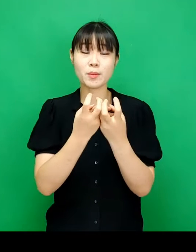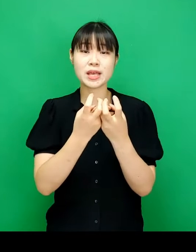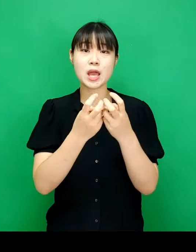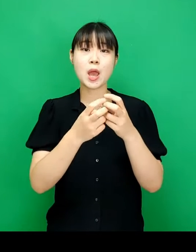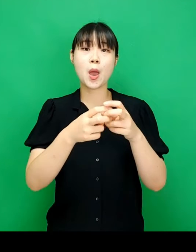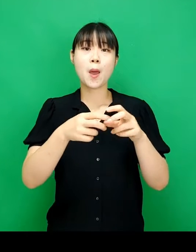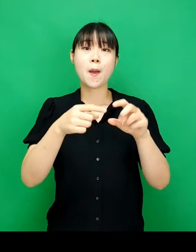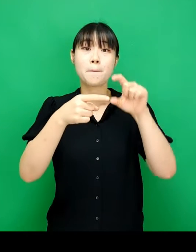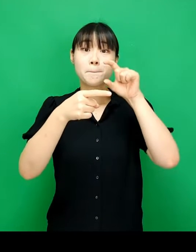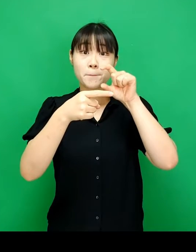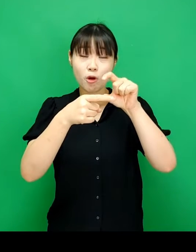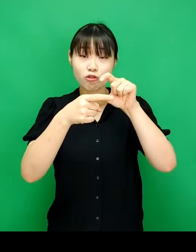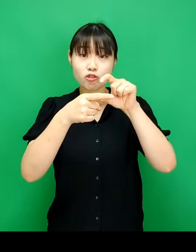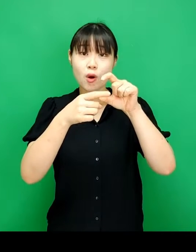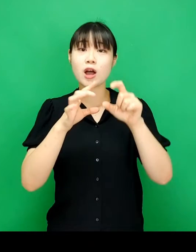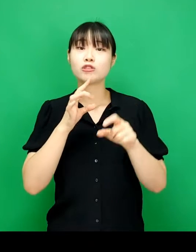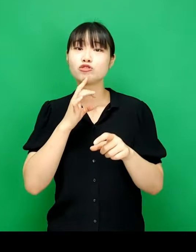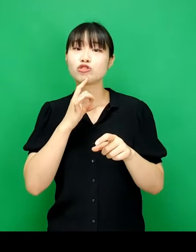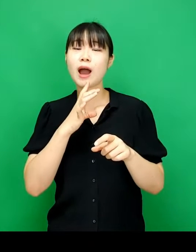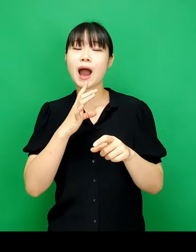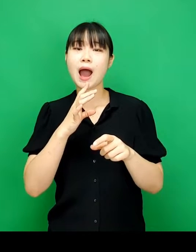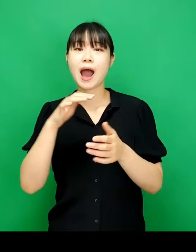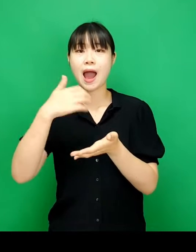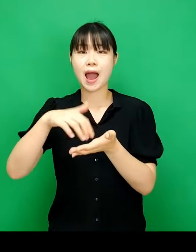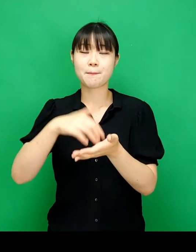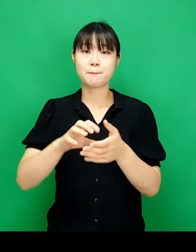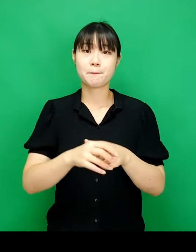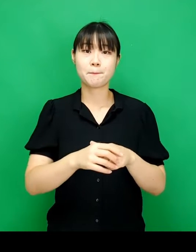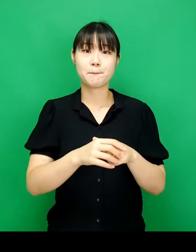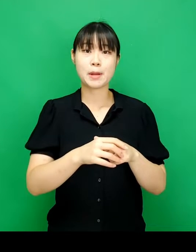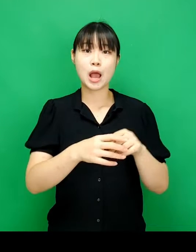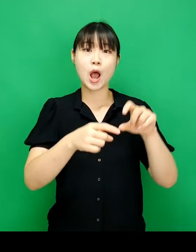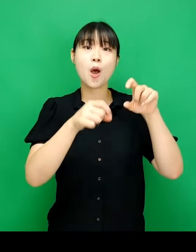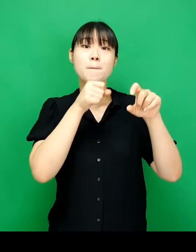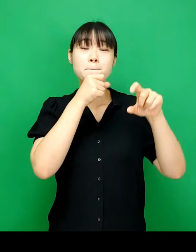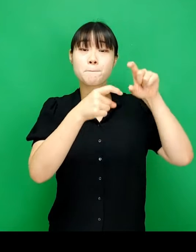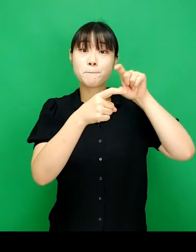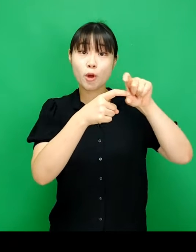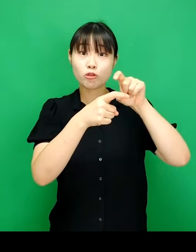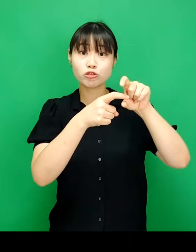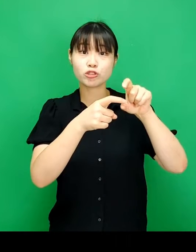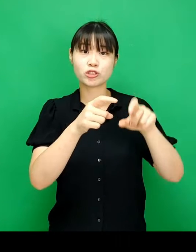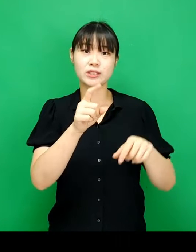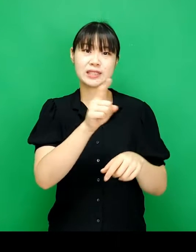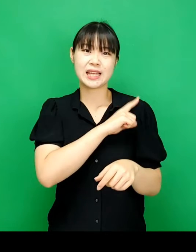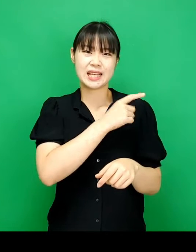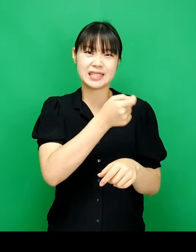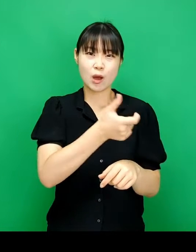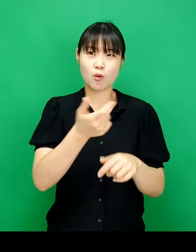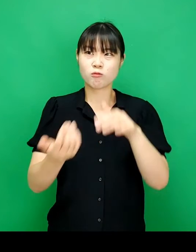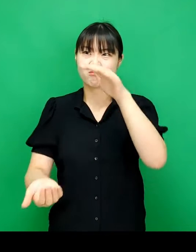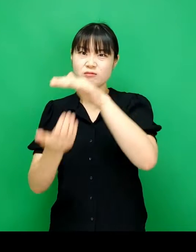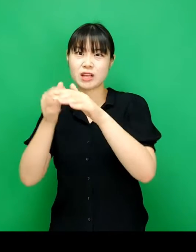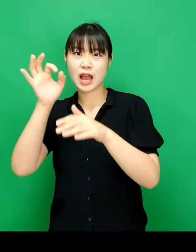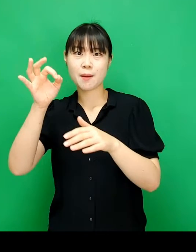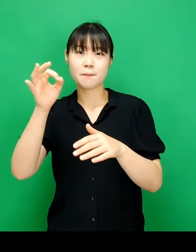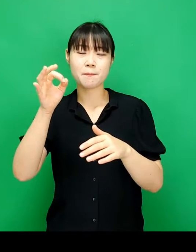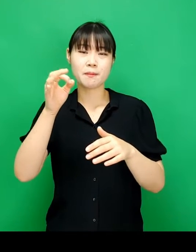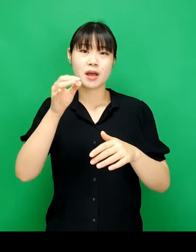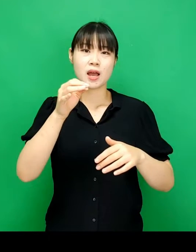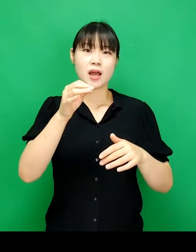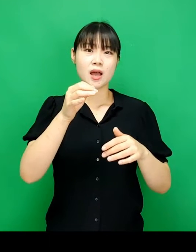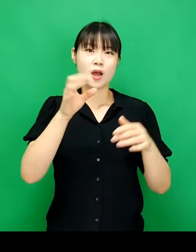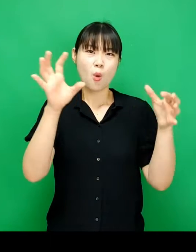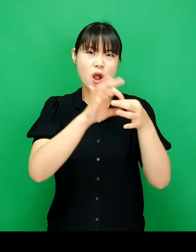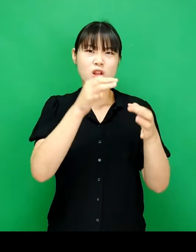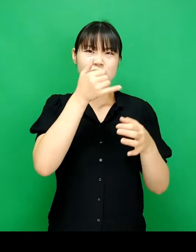쓰이는 방법이 평균과 중앙값입니다 평균은 최대값과 최소값의 영향을 받지만